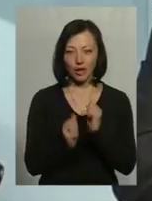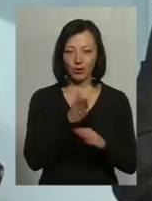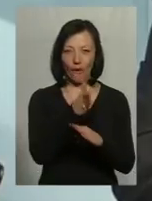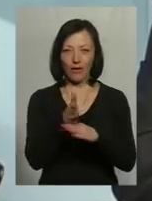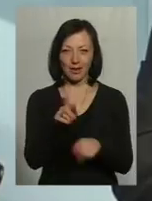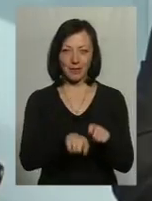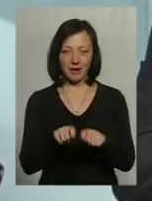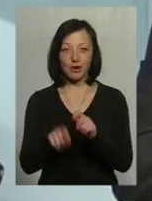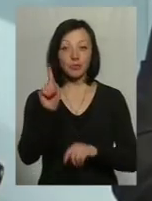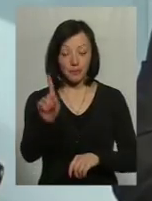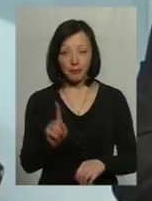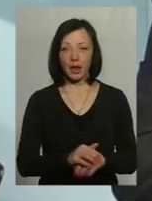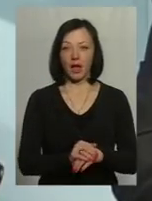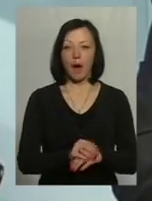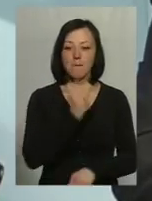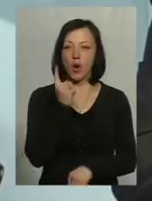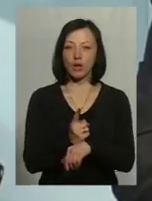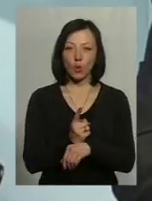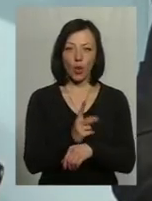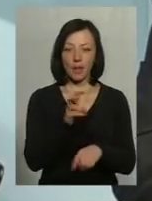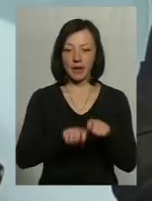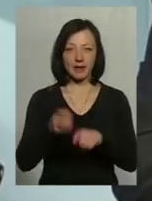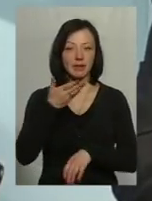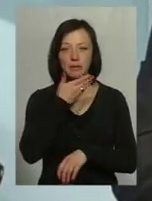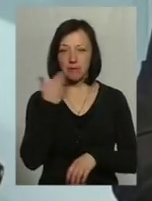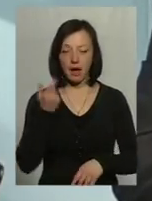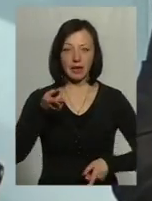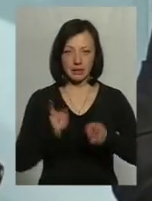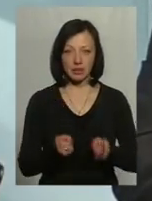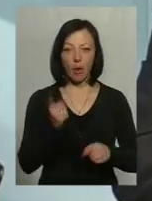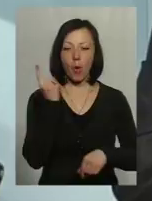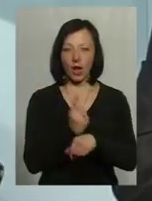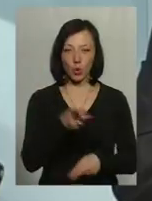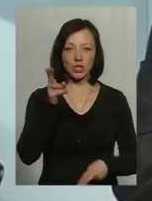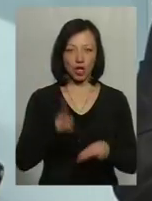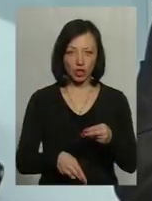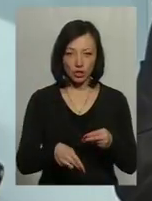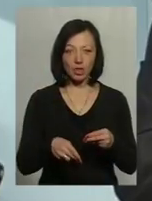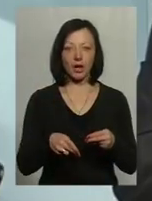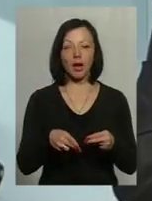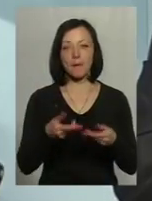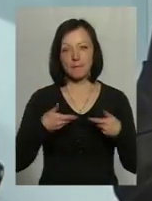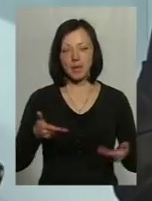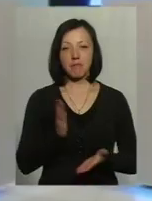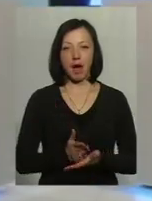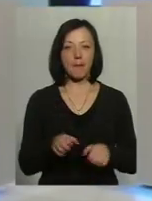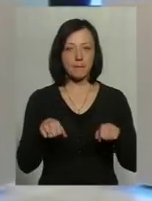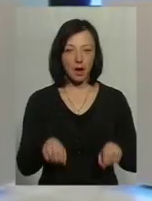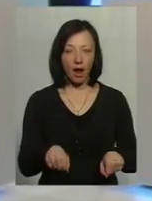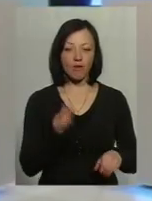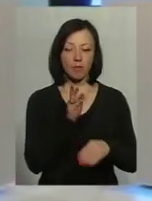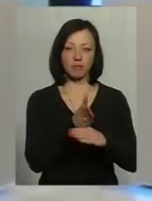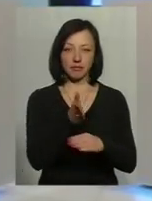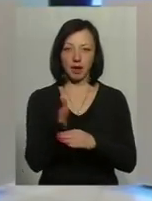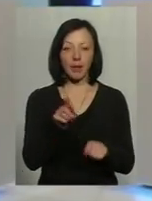перевірку. Більше того, мораторію вже немає, як то було раніше, дійсно, мораторію вже немає по контролюючих органах, ми маємо право підстави ходити